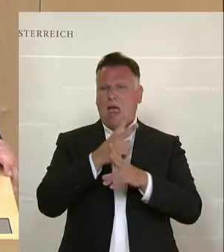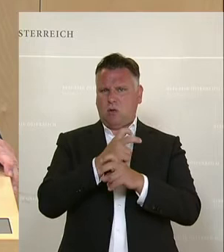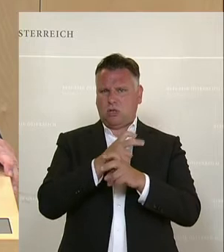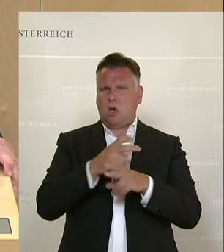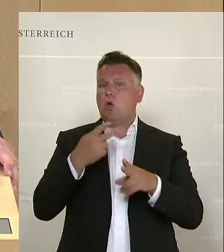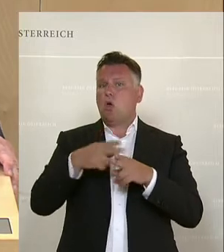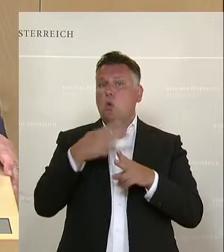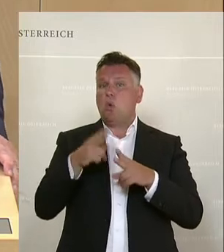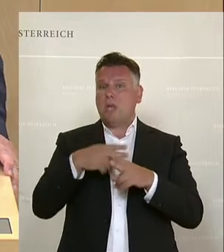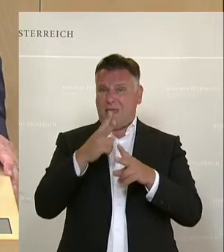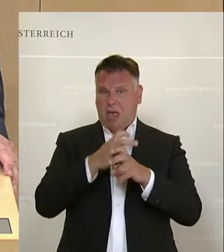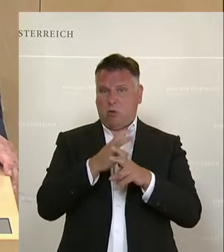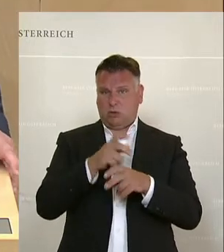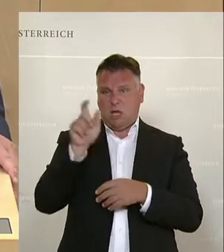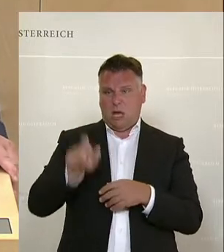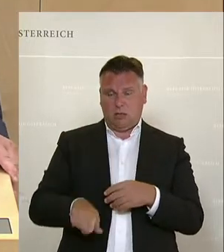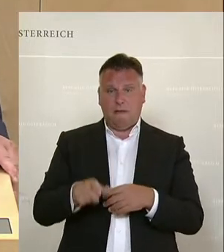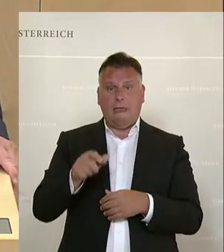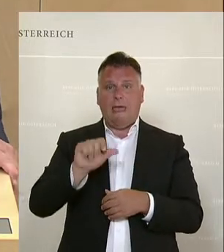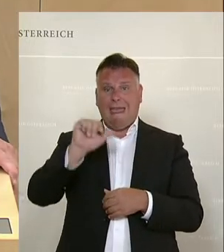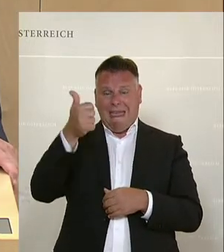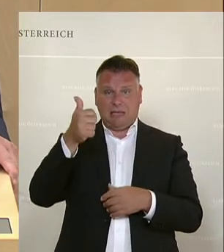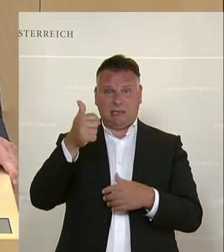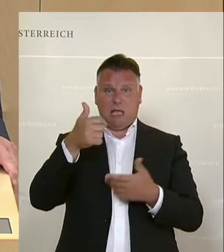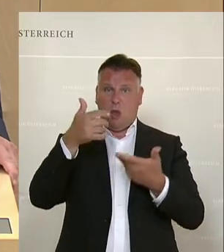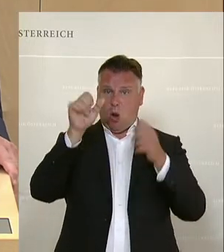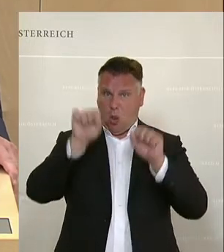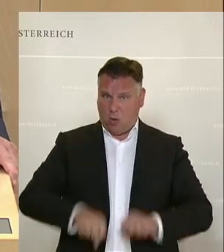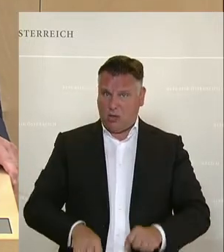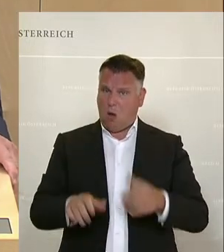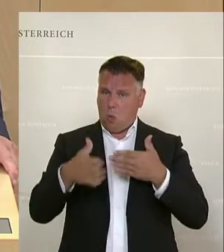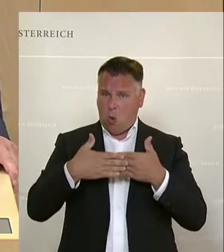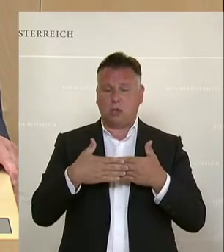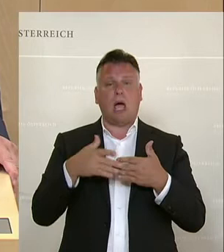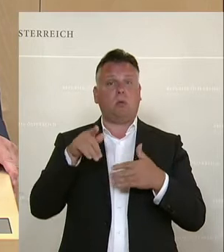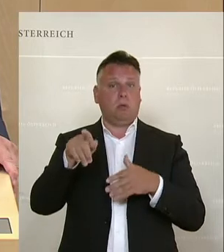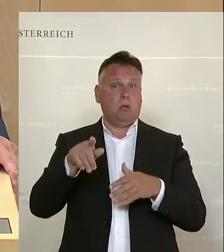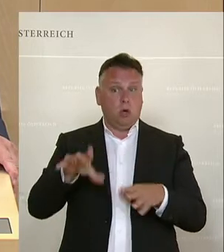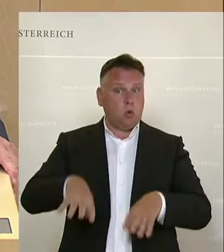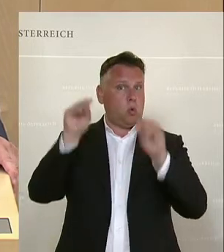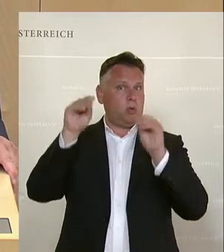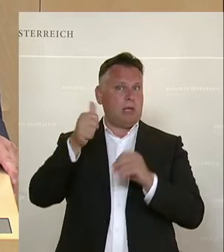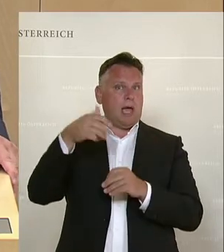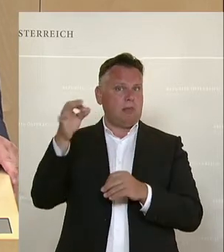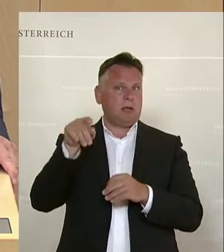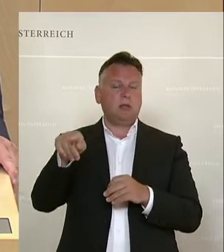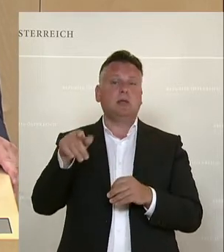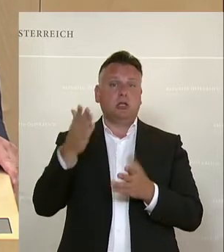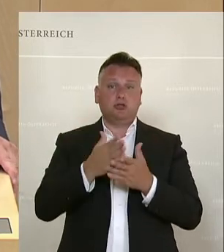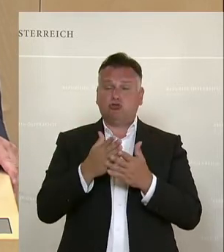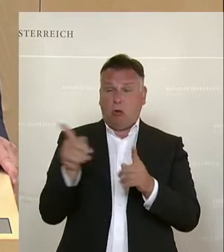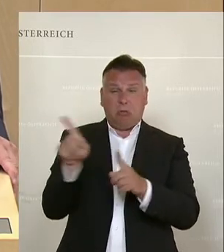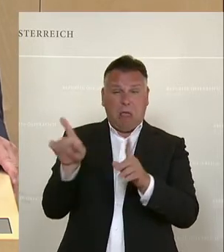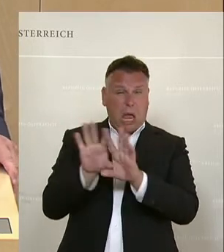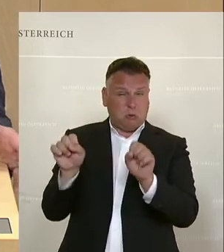Hygiene Austria wurde einem Tag vor dem ersten Lockdown gegründet. Warum? Weil Exklusivgespräche geführt